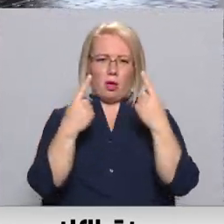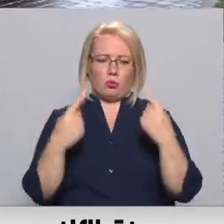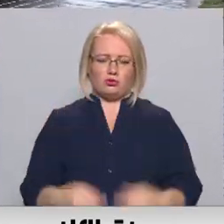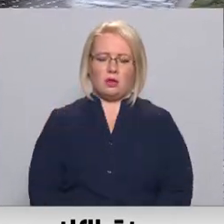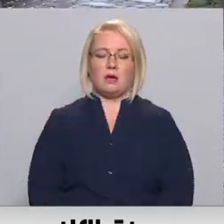Bikovskis, Red TV